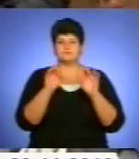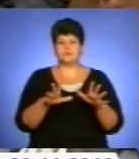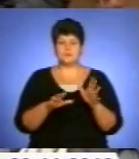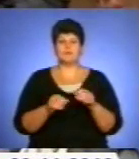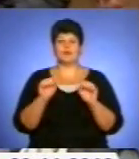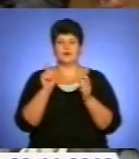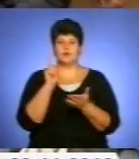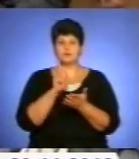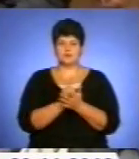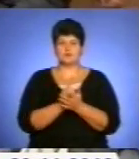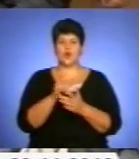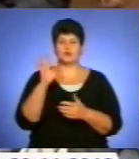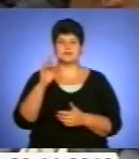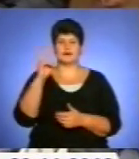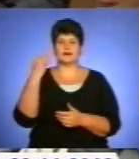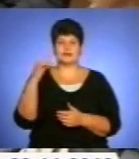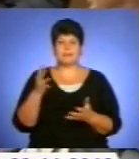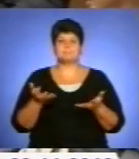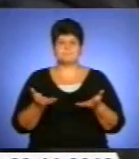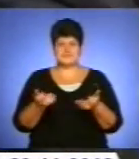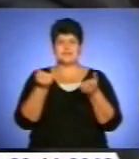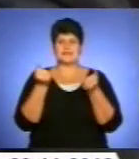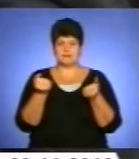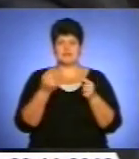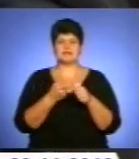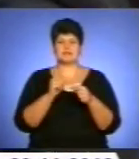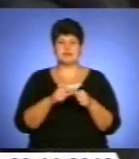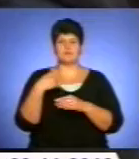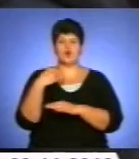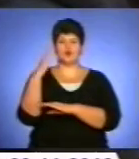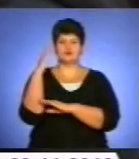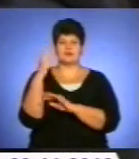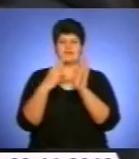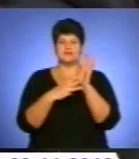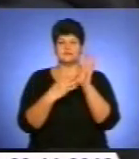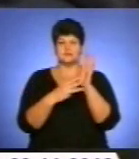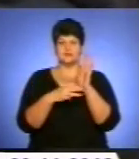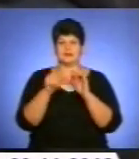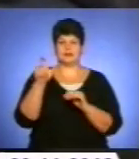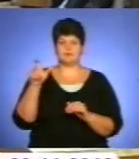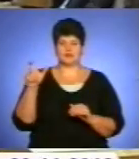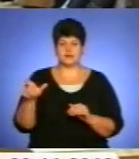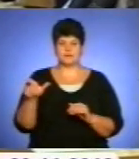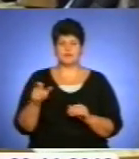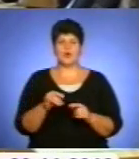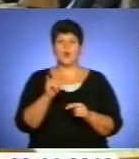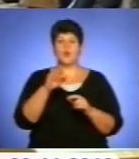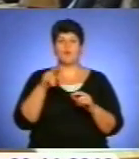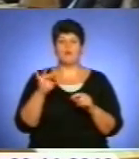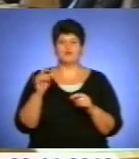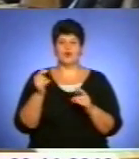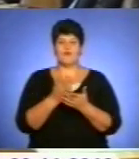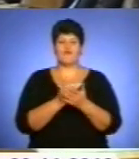обласної ради Олексія Кайди депутати підтримали. За це проголосувало 80 обранців. Уповноважений представник фракції